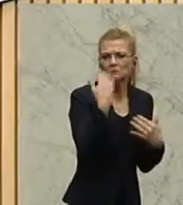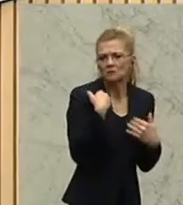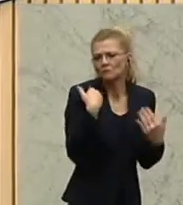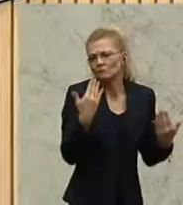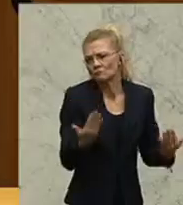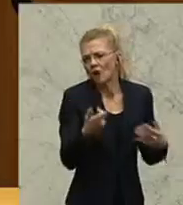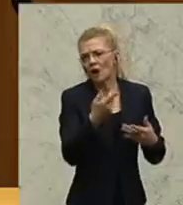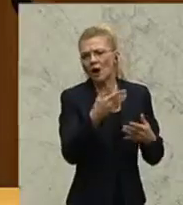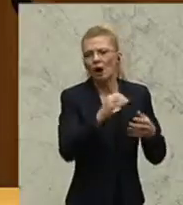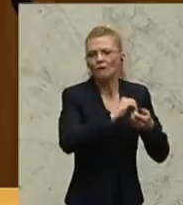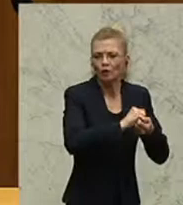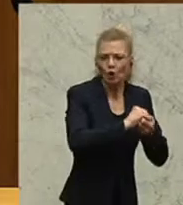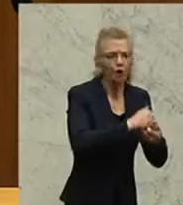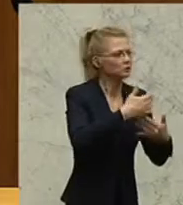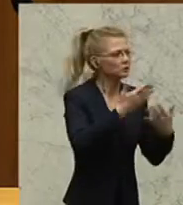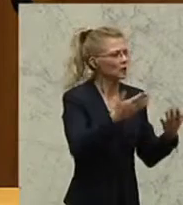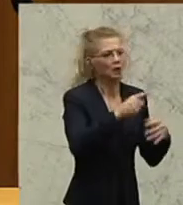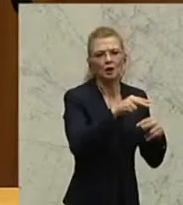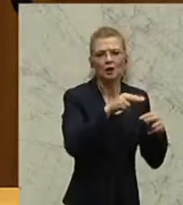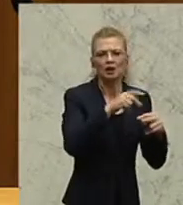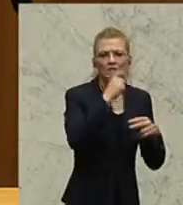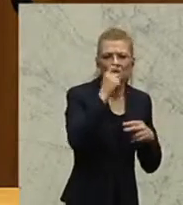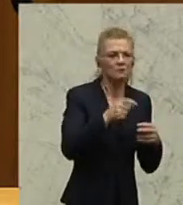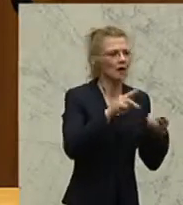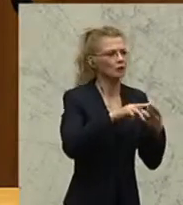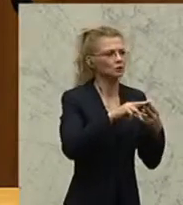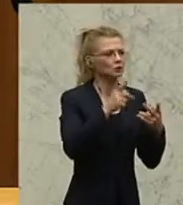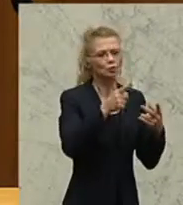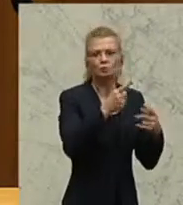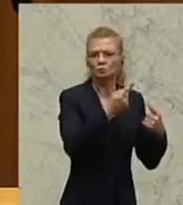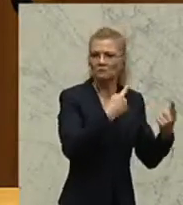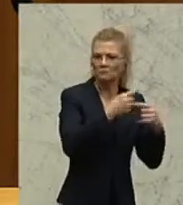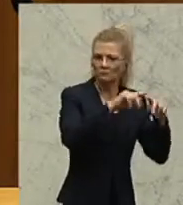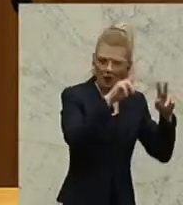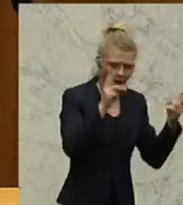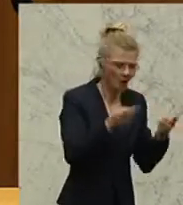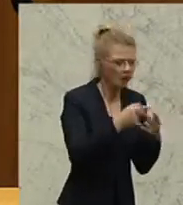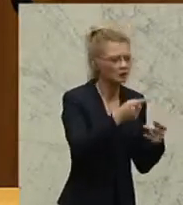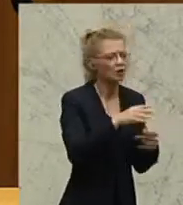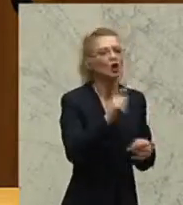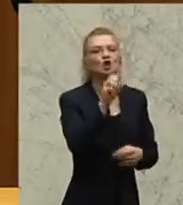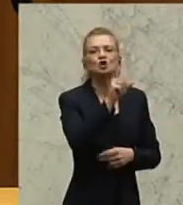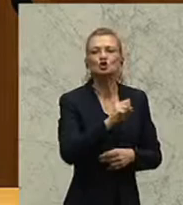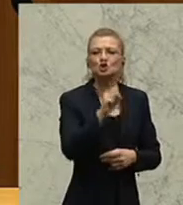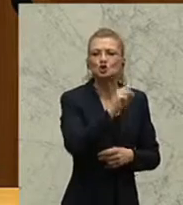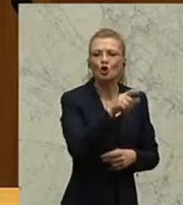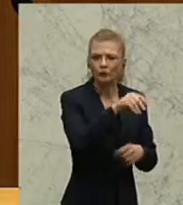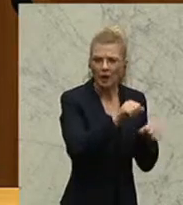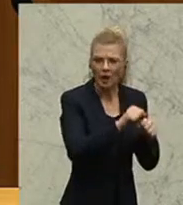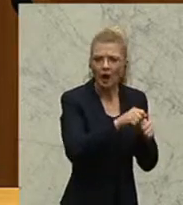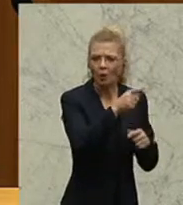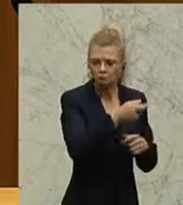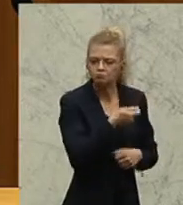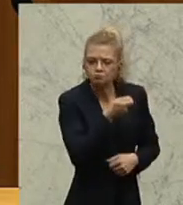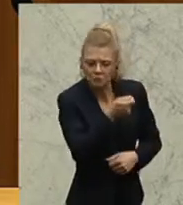Konzernwelt. Stronach, Abgeordnete sitzen jetzt hier als Vertreter auch dieses Finanzinvestors. Und dieser Investor